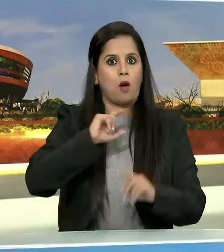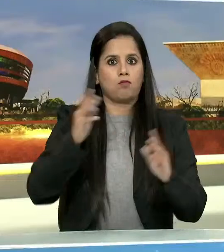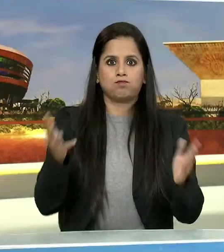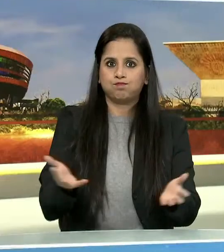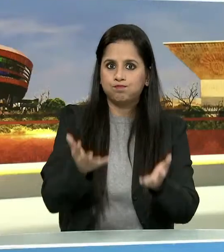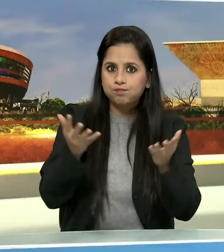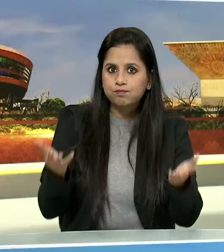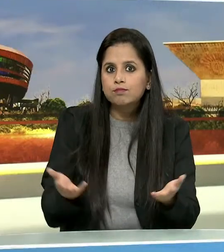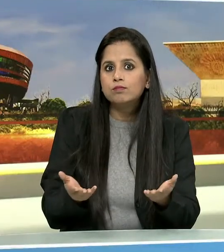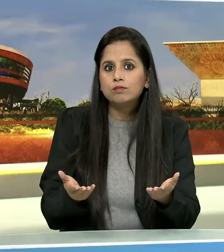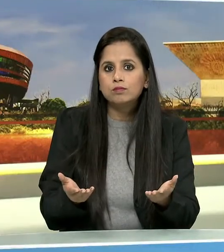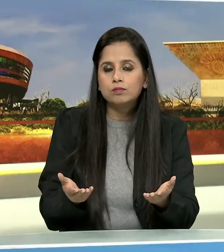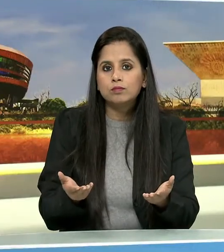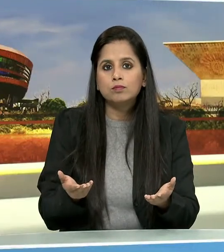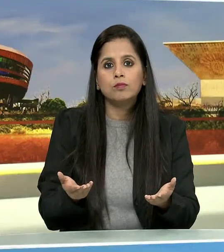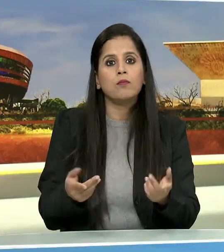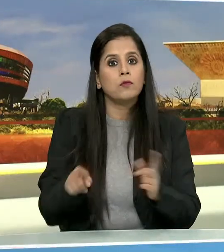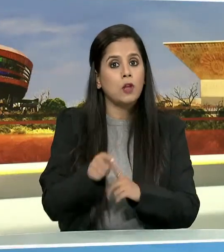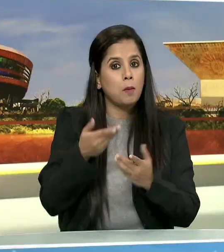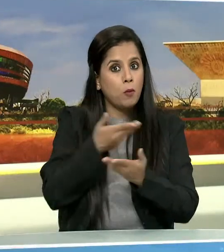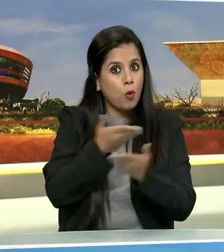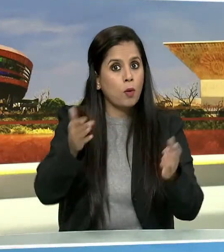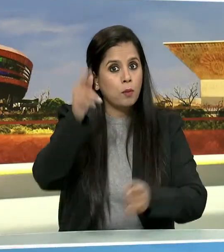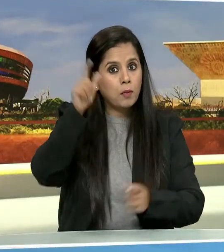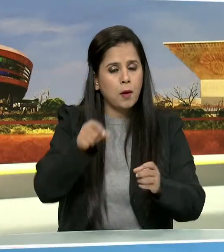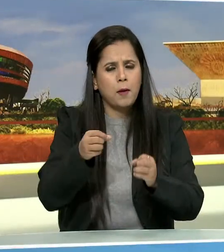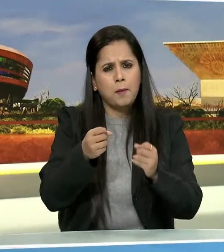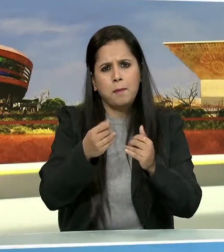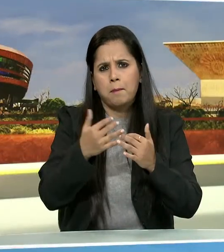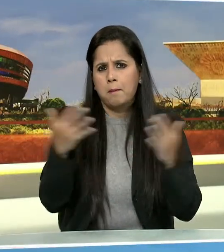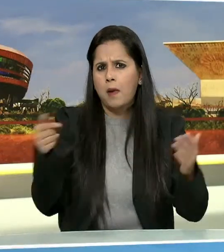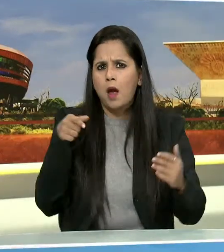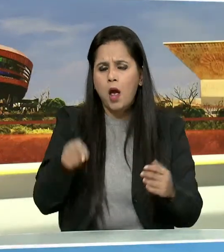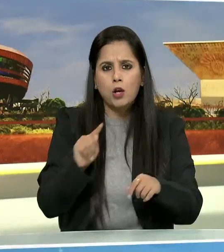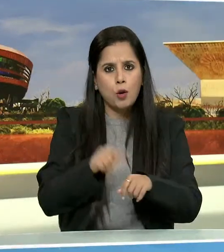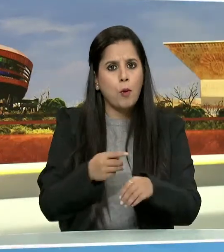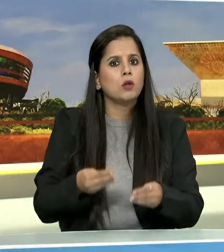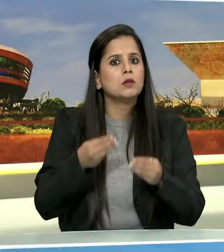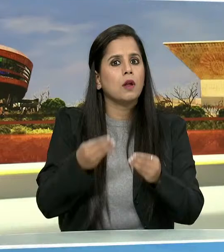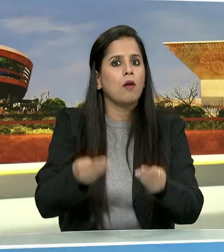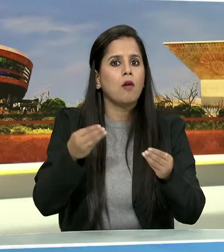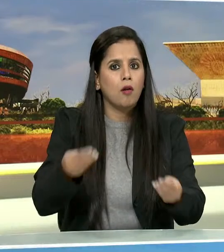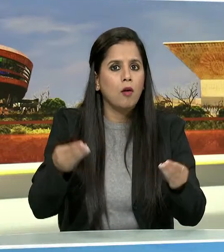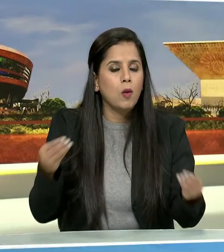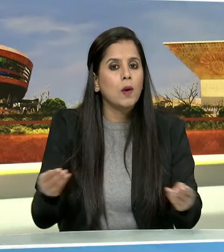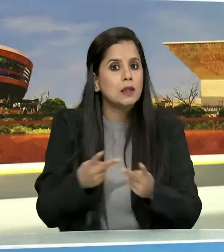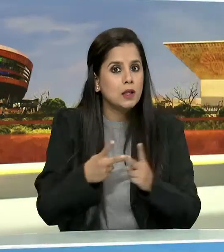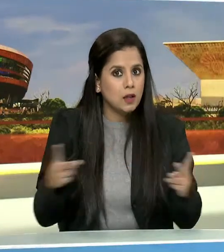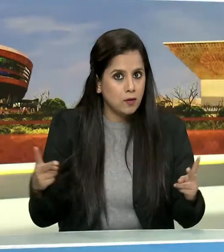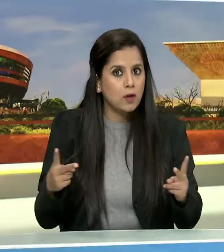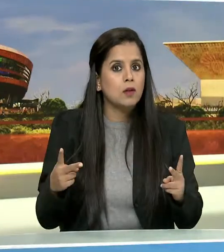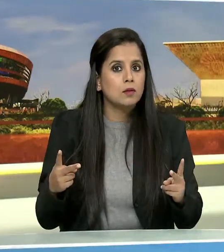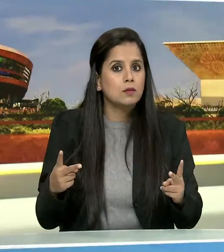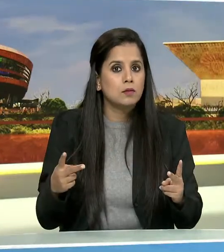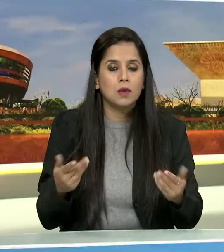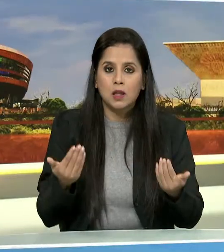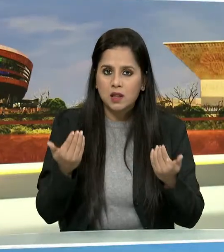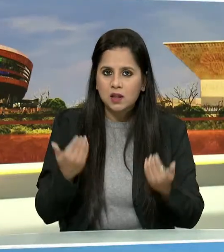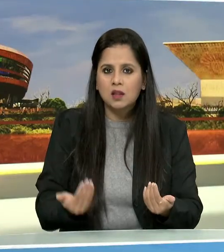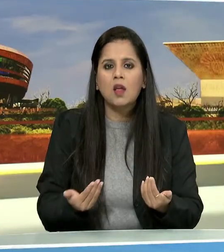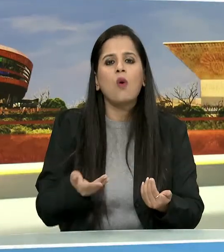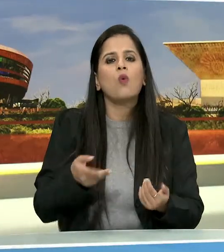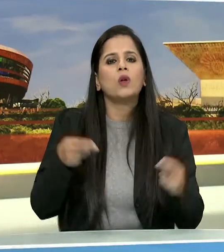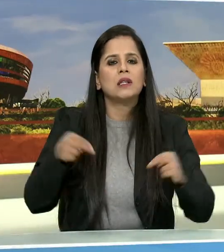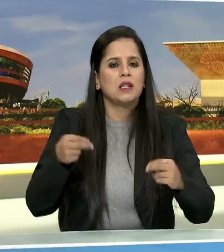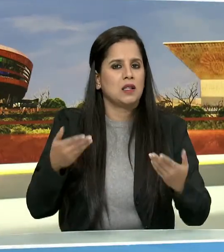और उनको अनेक विद अवसर उपलब्द कराना ये समय